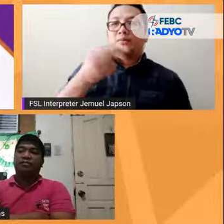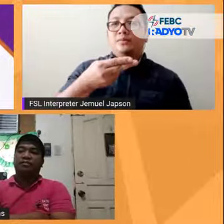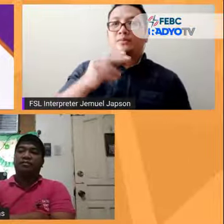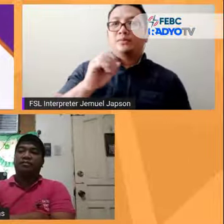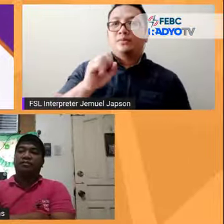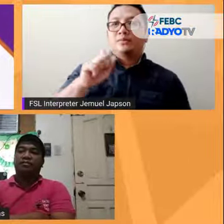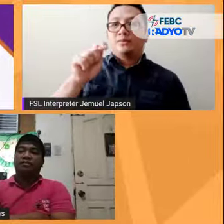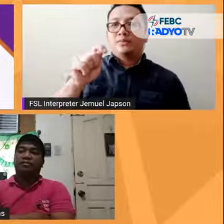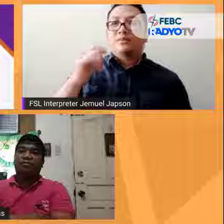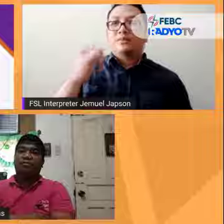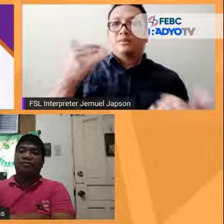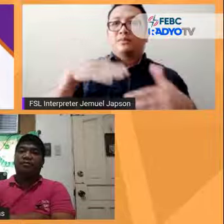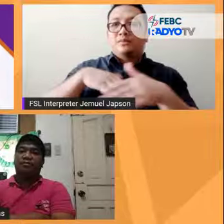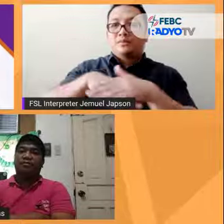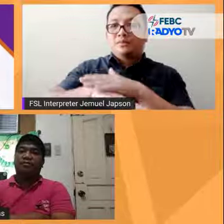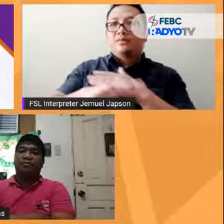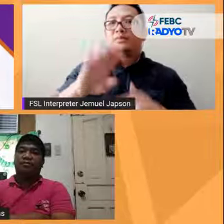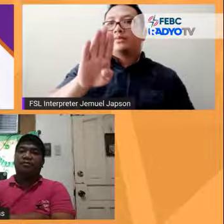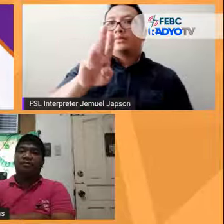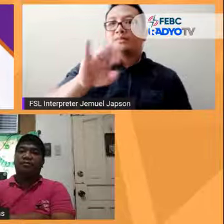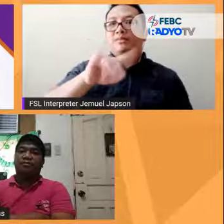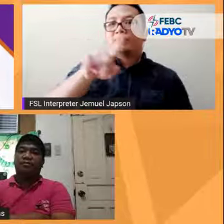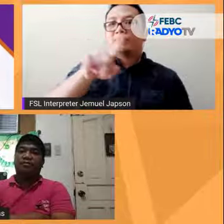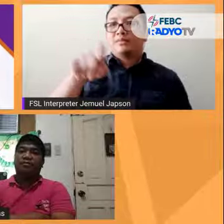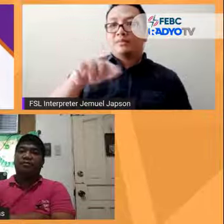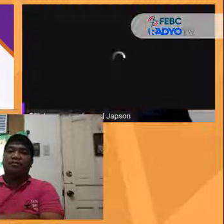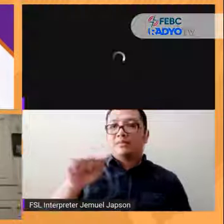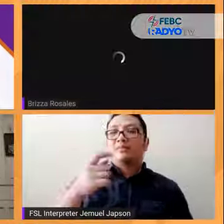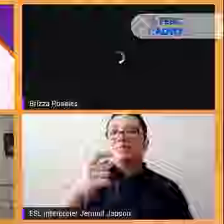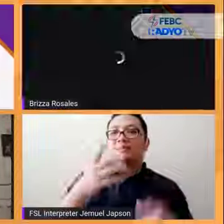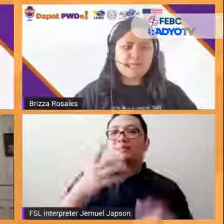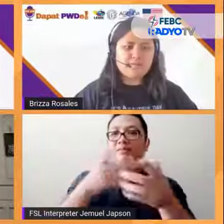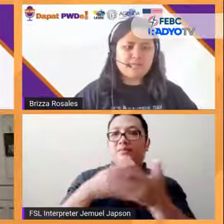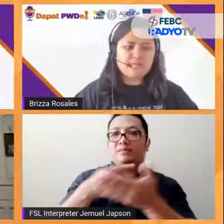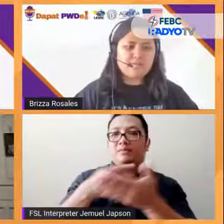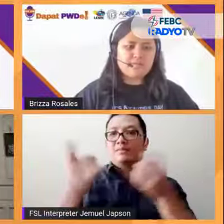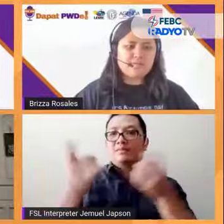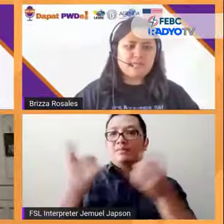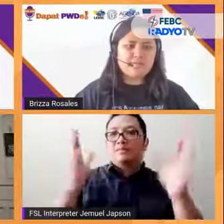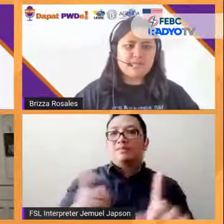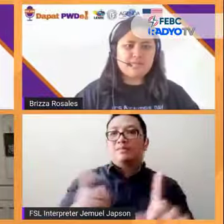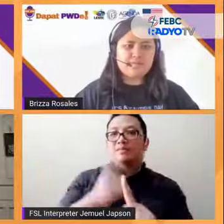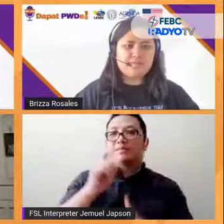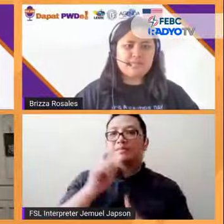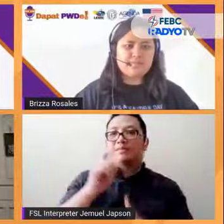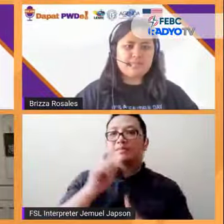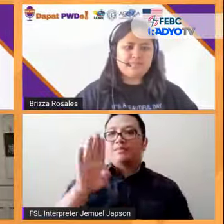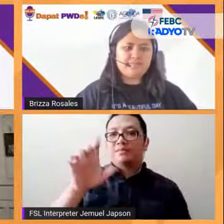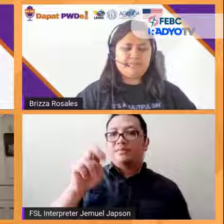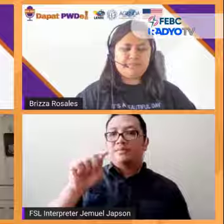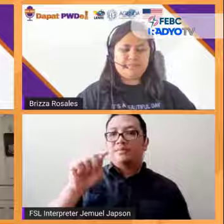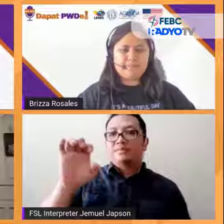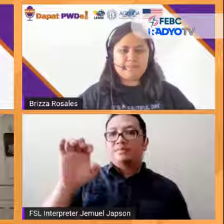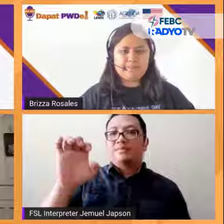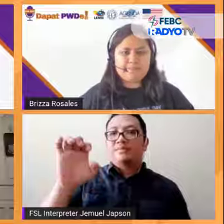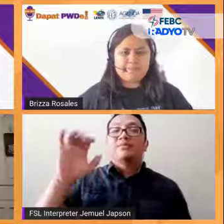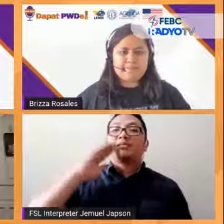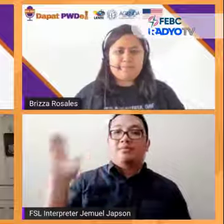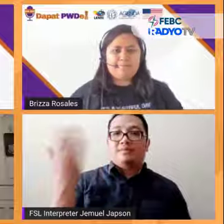po si Ms. Brisa Rosales, ang Project Director ng Lente. Good morning po sa ating lahat. Good morning po.